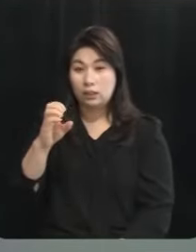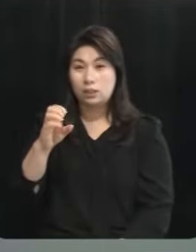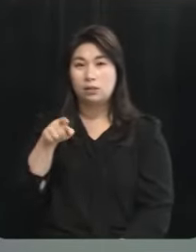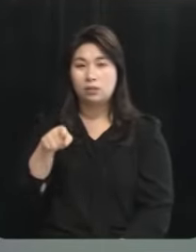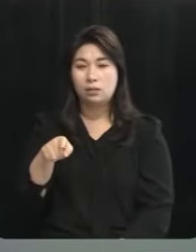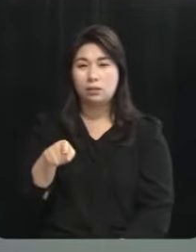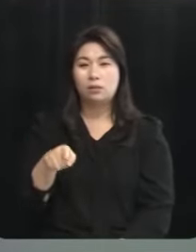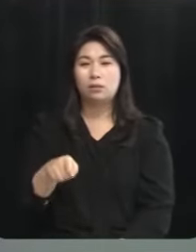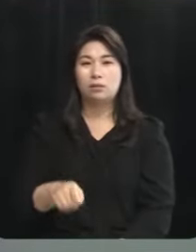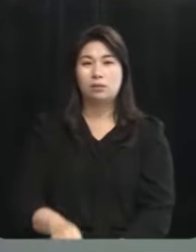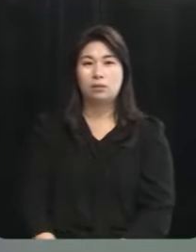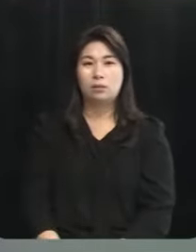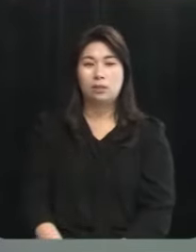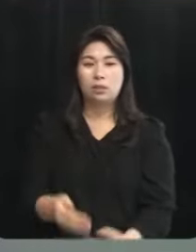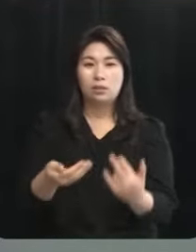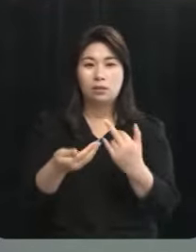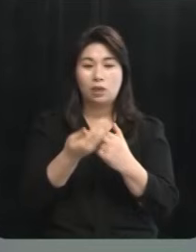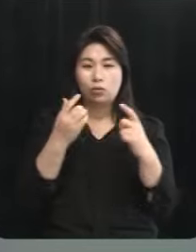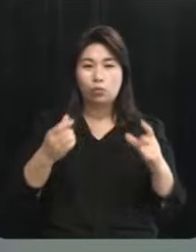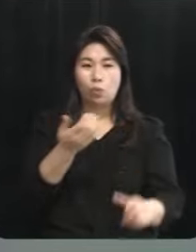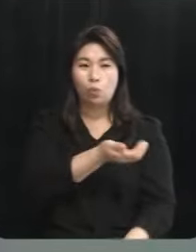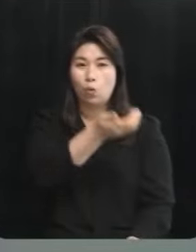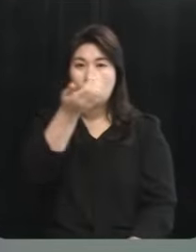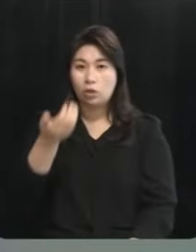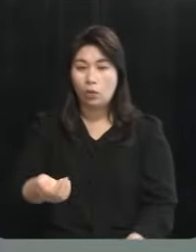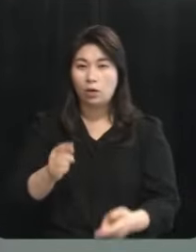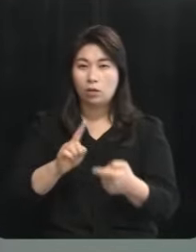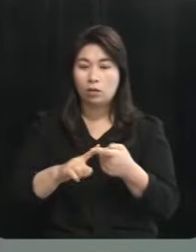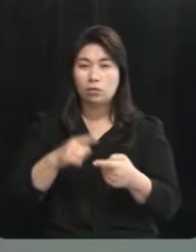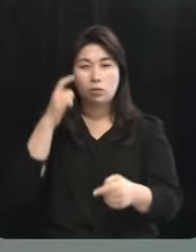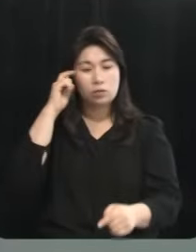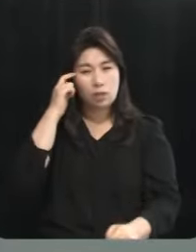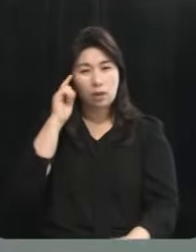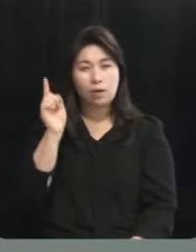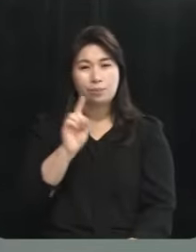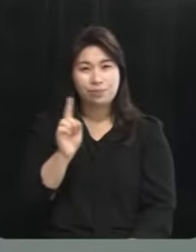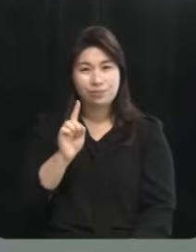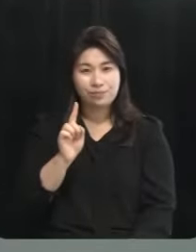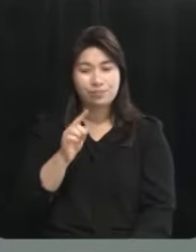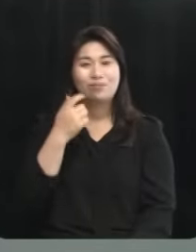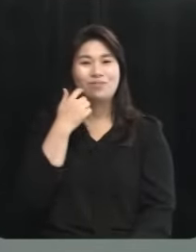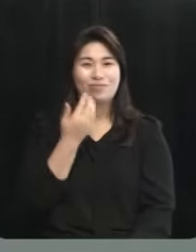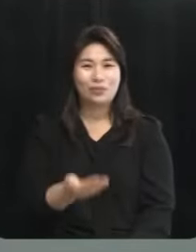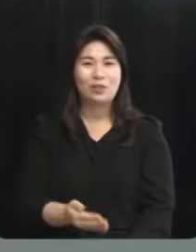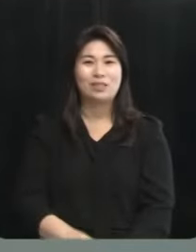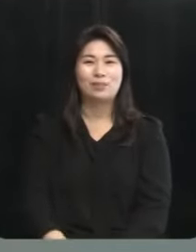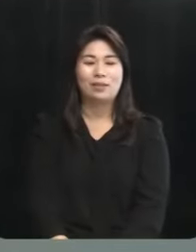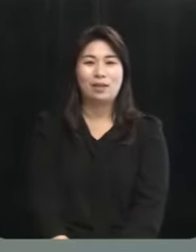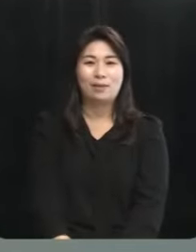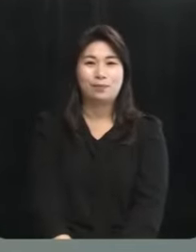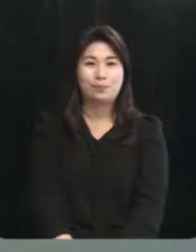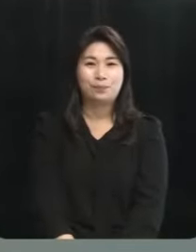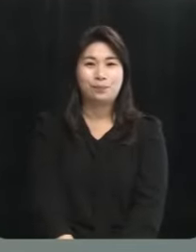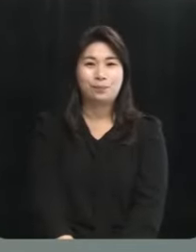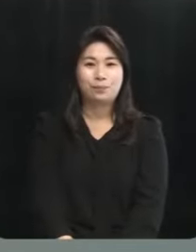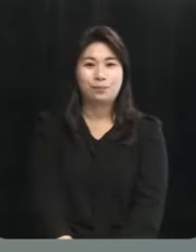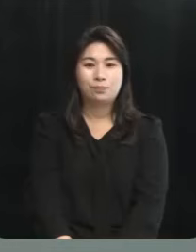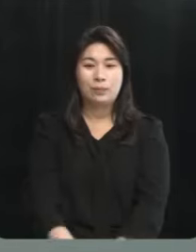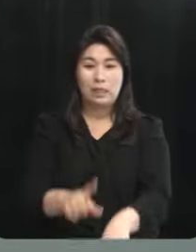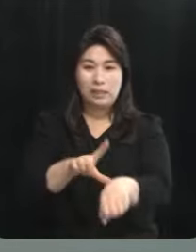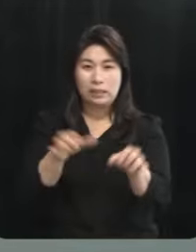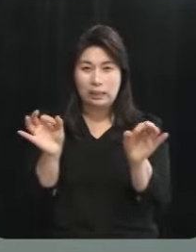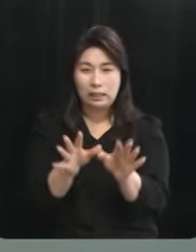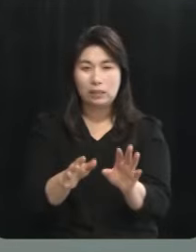JDC의 제주이관 여부에 대해서는 후보들께서 어떤 의견을 갖고 계신지 여쭤보도록 하겠습니다 이번에는 좀 시간이